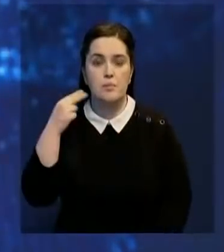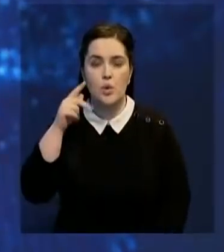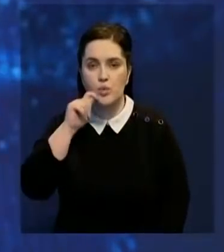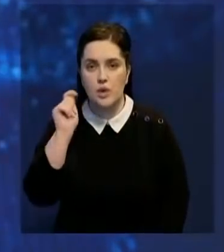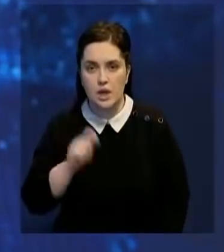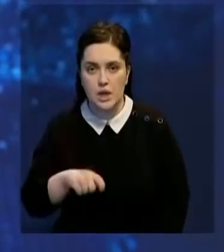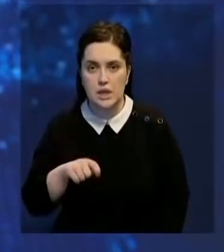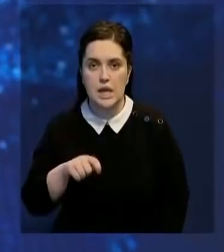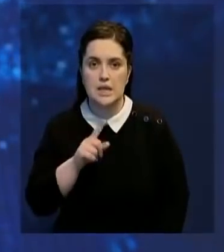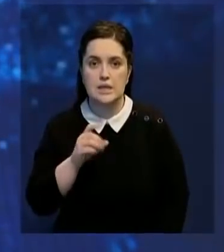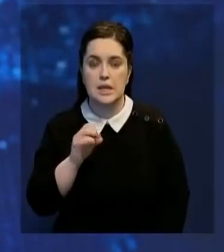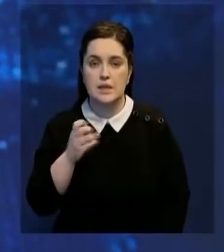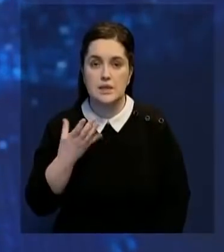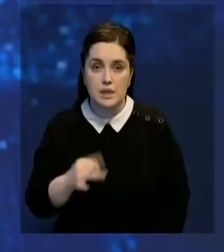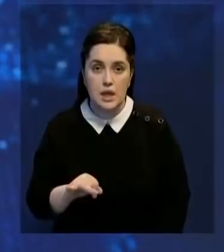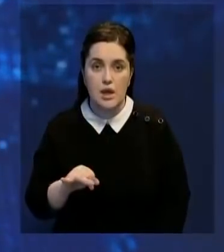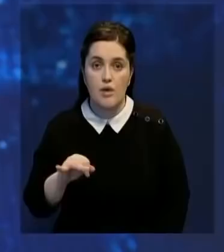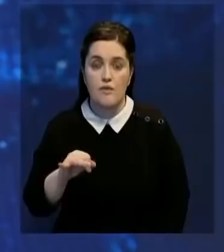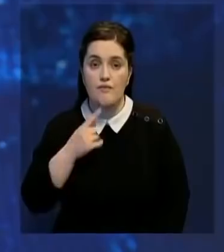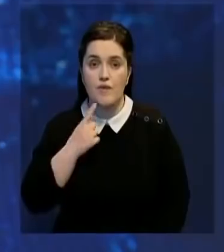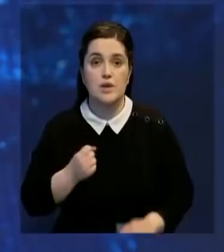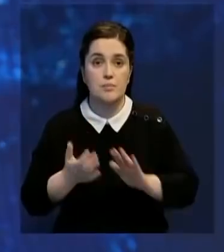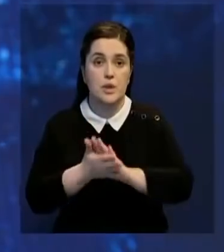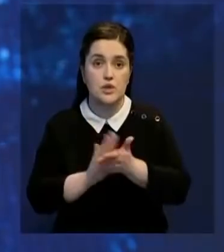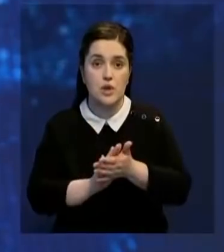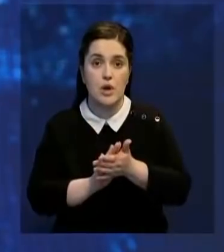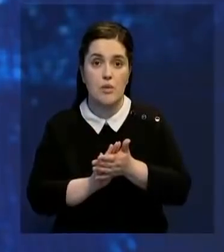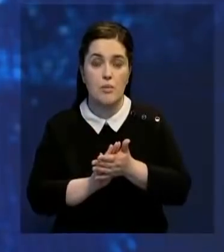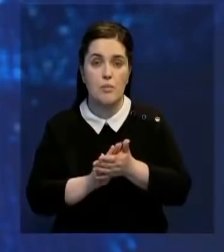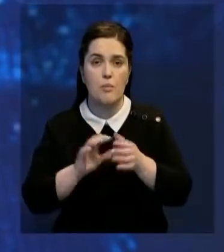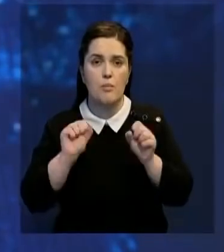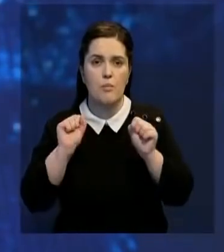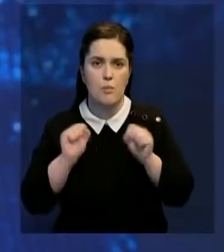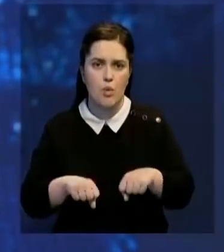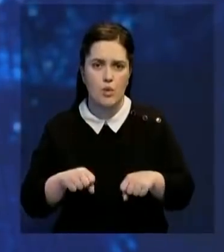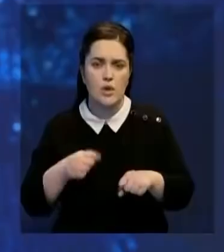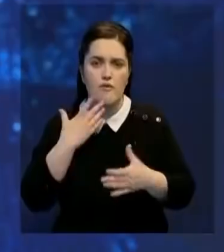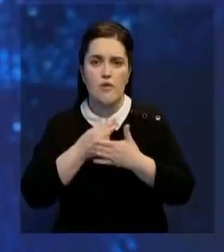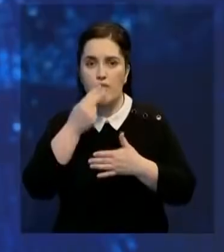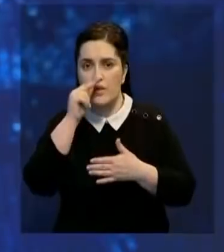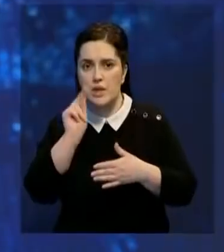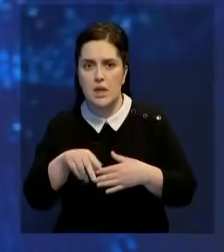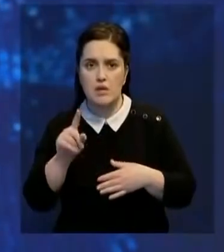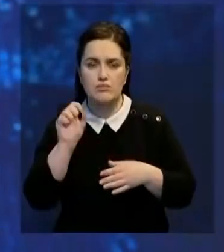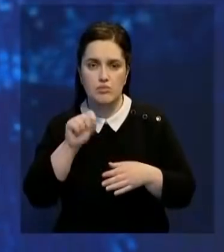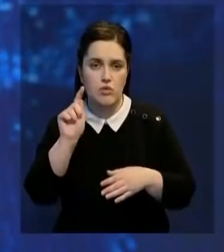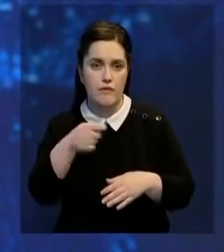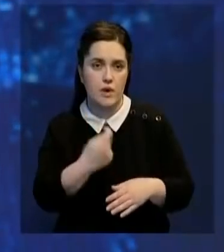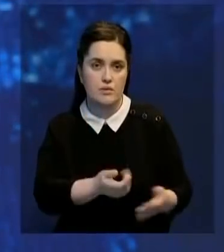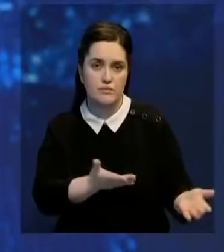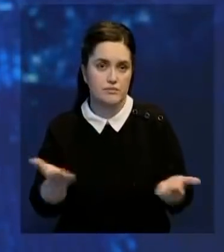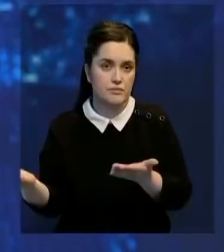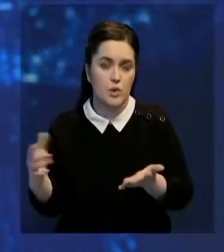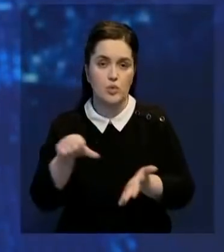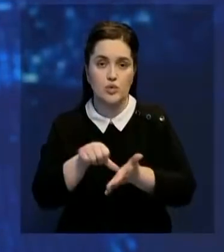Украины Владимир Зеленский. По его словам, в условиях военного положения заключенные смогут компенсировать свою вину в самых горячих точках